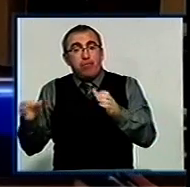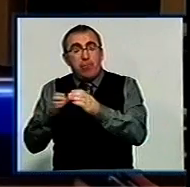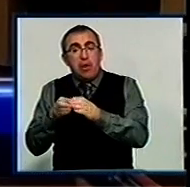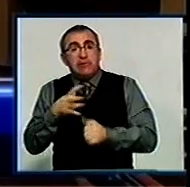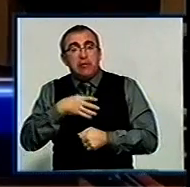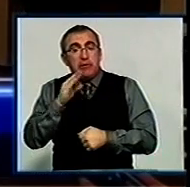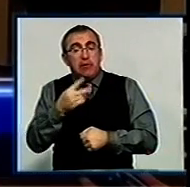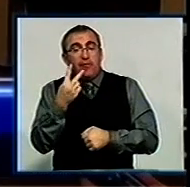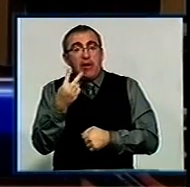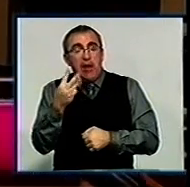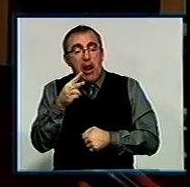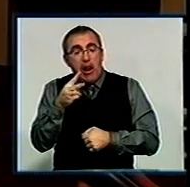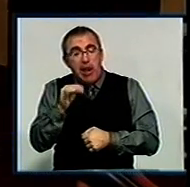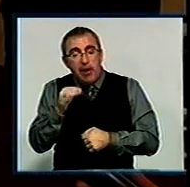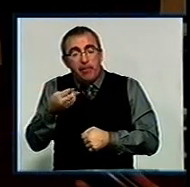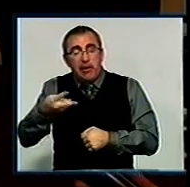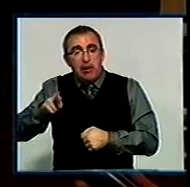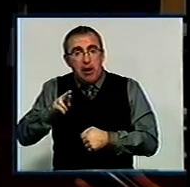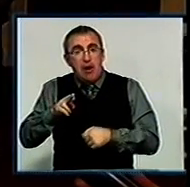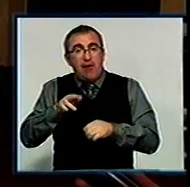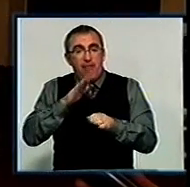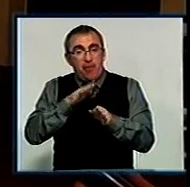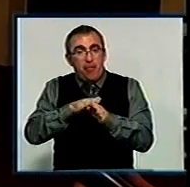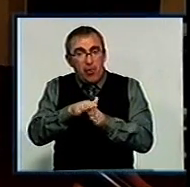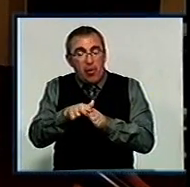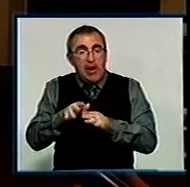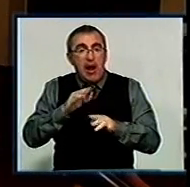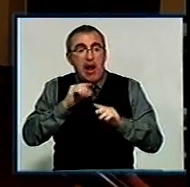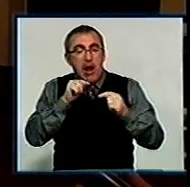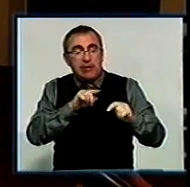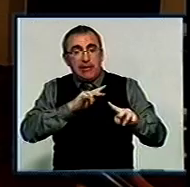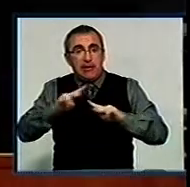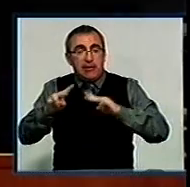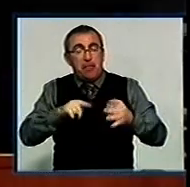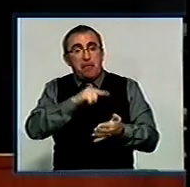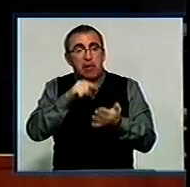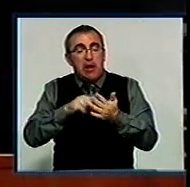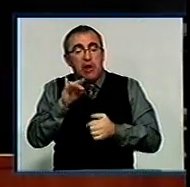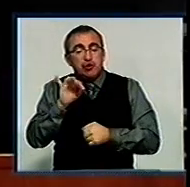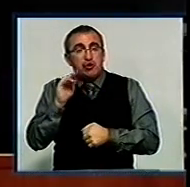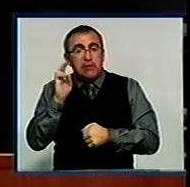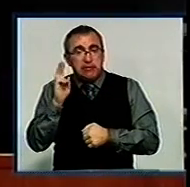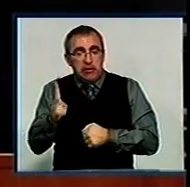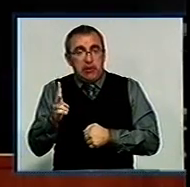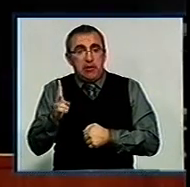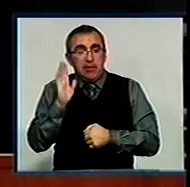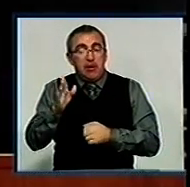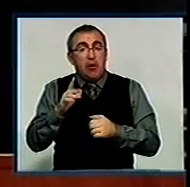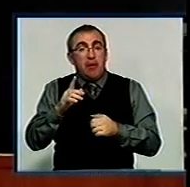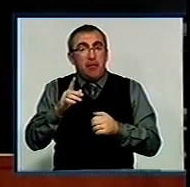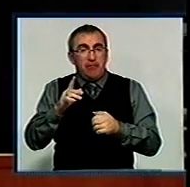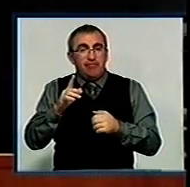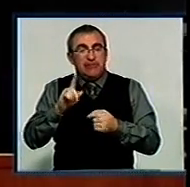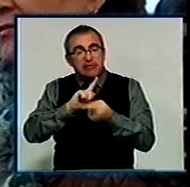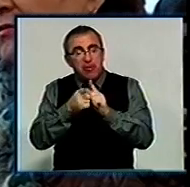загинув 23 липня під час проведення антитерористичної операції в місті Лисичанськ. Найдовше обговорювали зміни до міського бюджету.